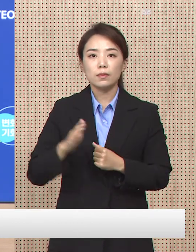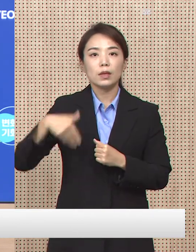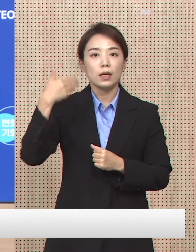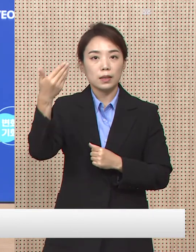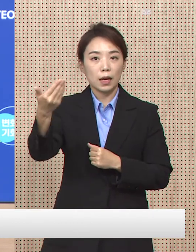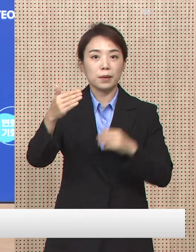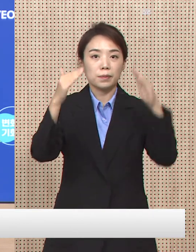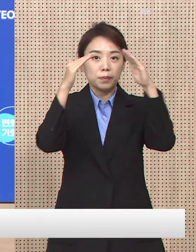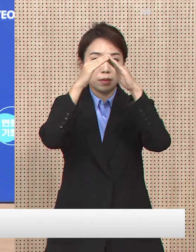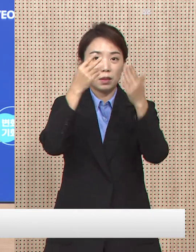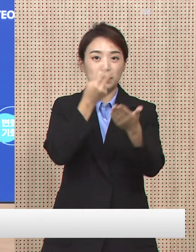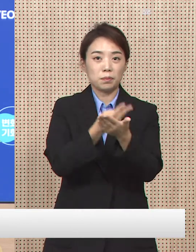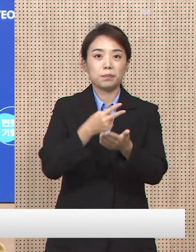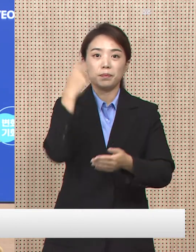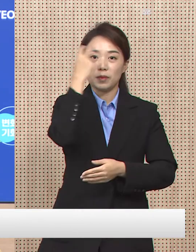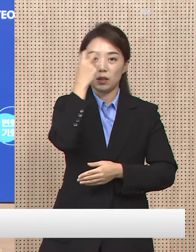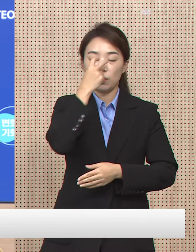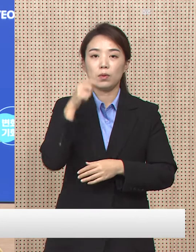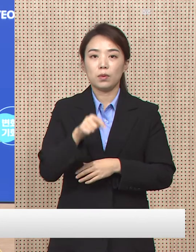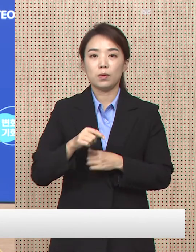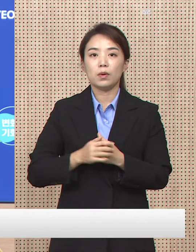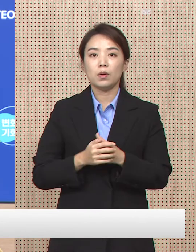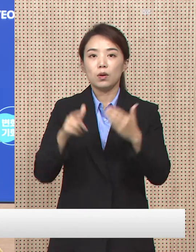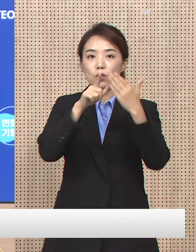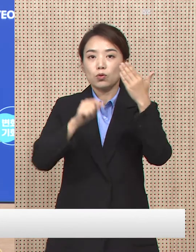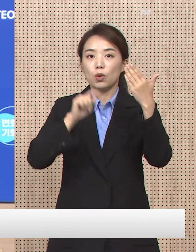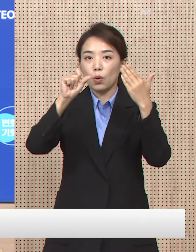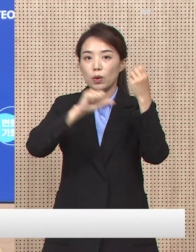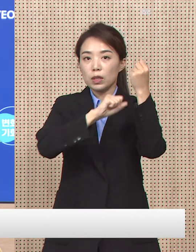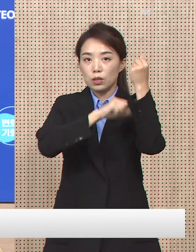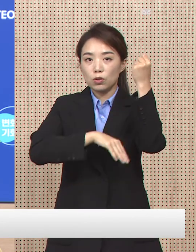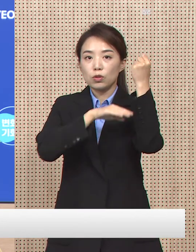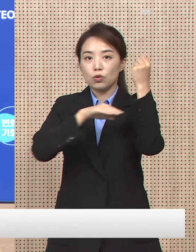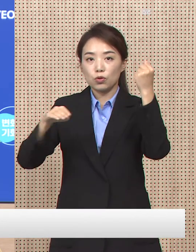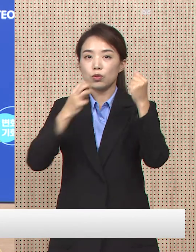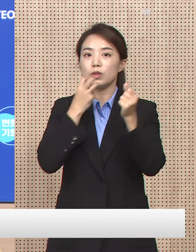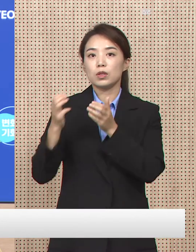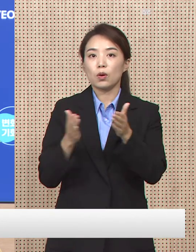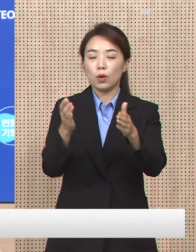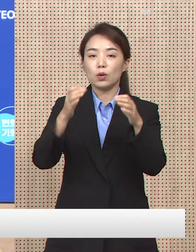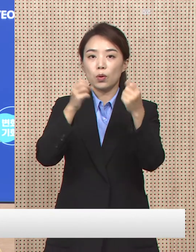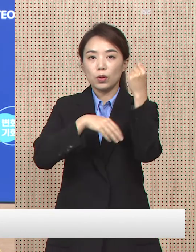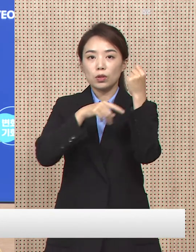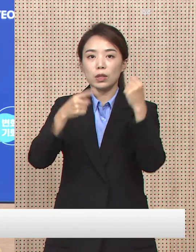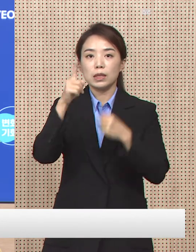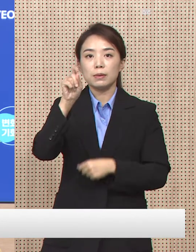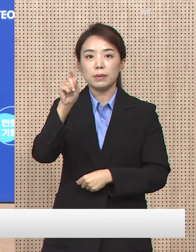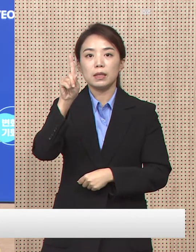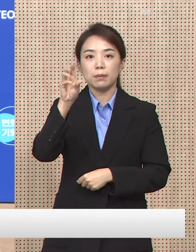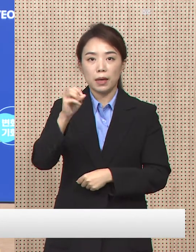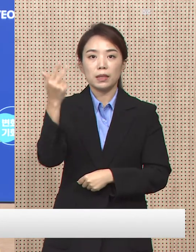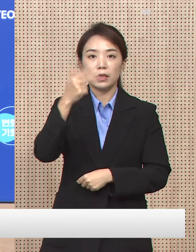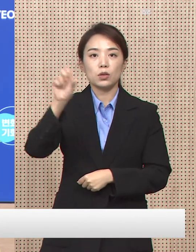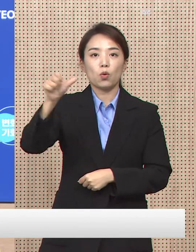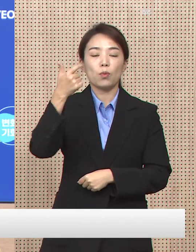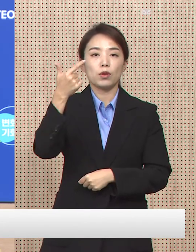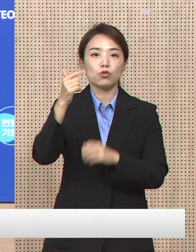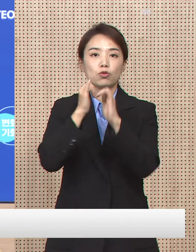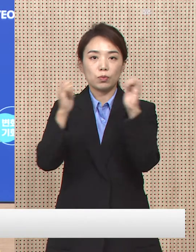다음은 재택치료 운영 현황입니다. 9월 5일 18시 기준 도내 재택치료 환자는 11만 7,506명입니다.